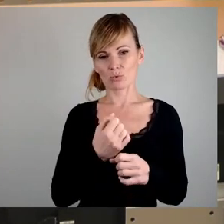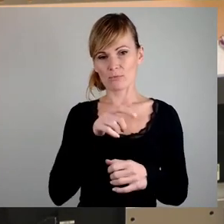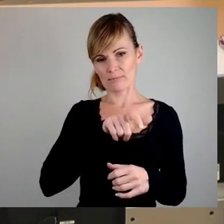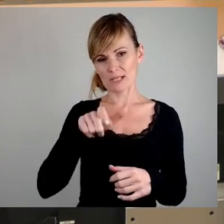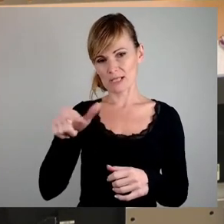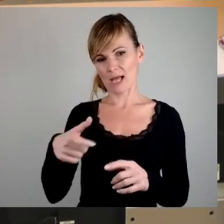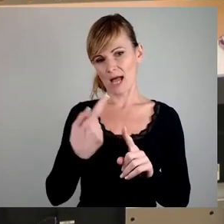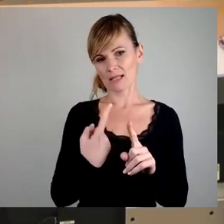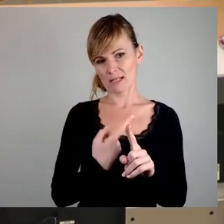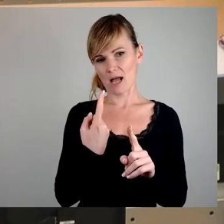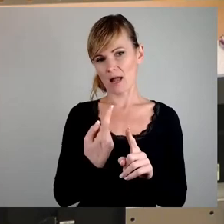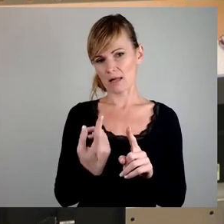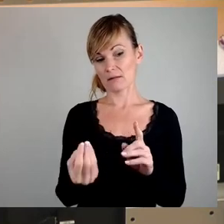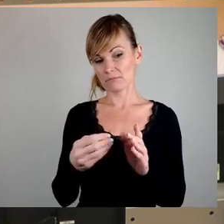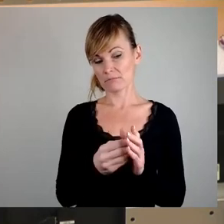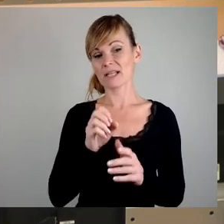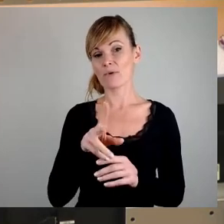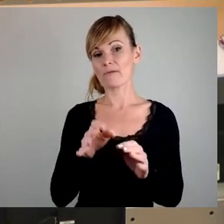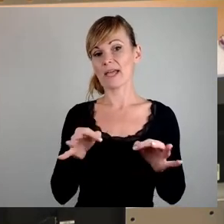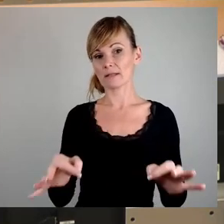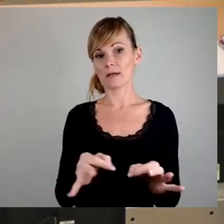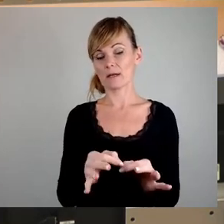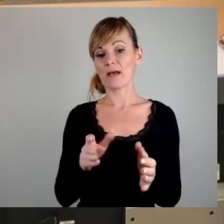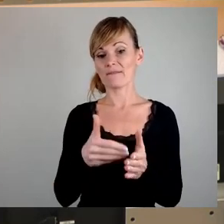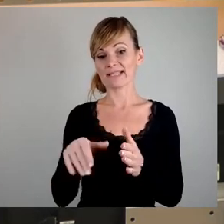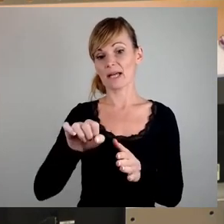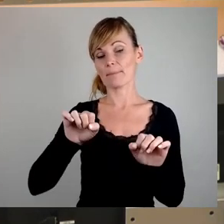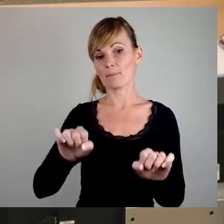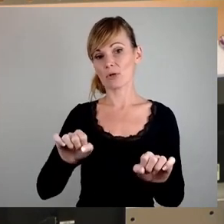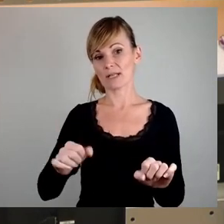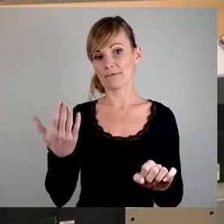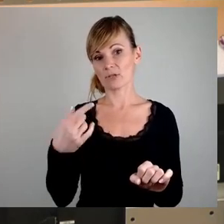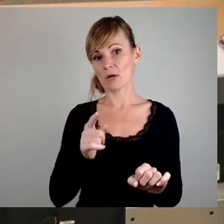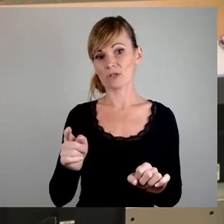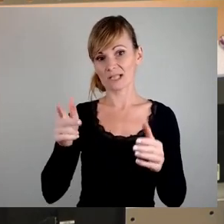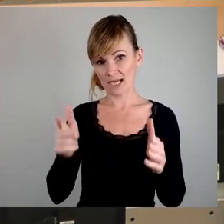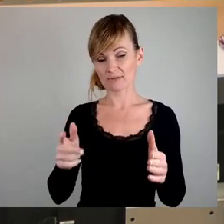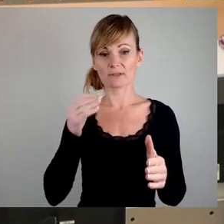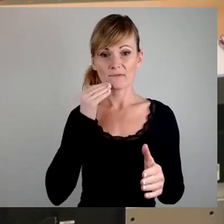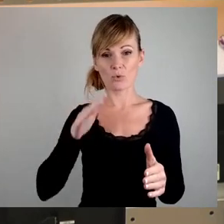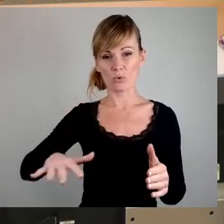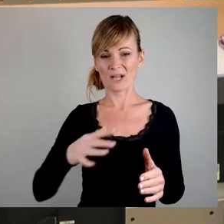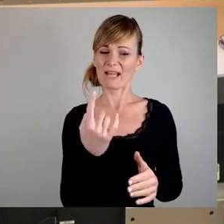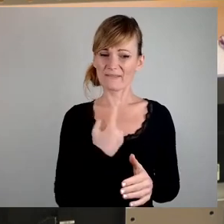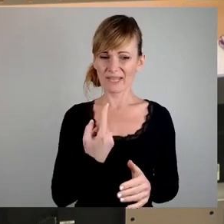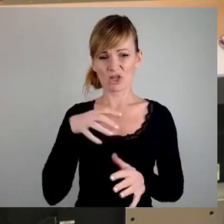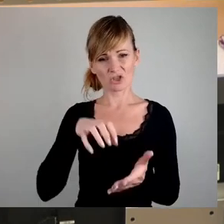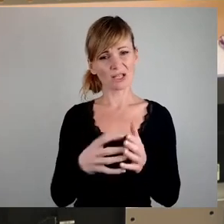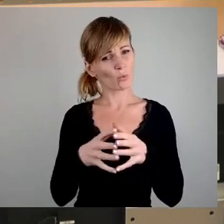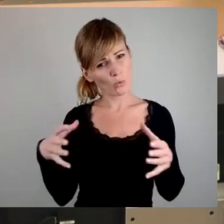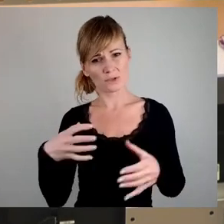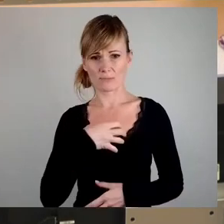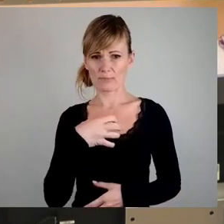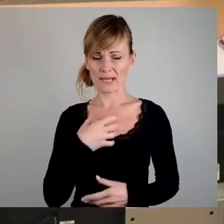Das sind weitere Möglichkeiten für 1.800 Wohnungen. Und wir merken als Stadt, was wir für ein großes Problem mittlerweile haben, Grundstücke zu finden für alle